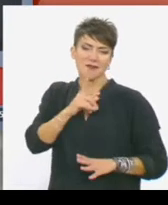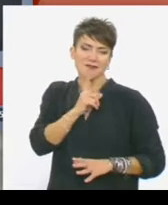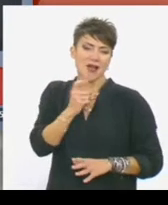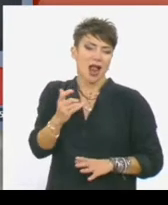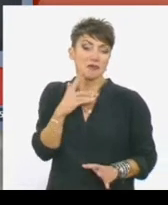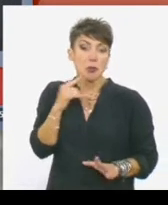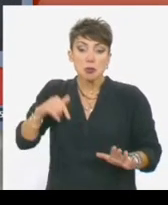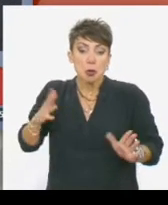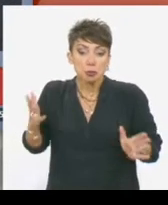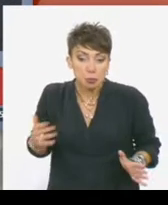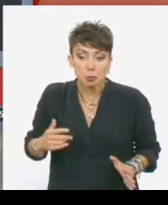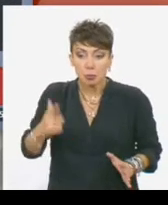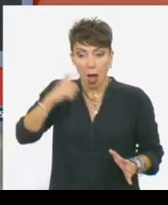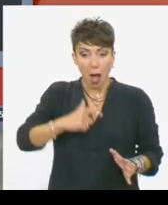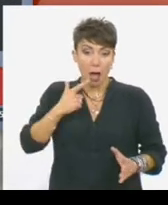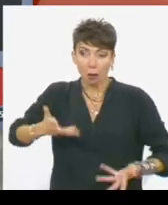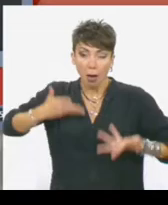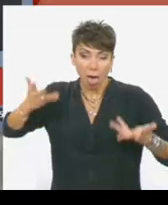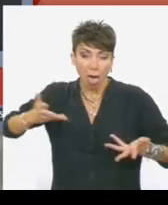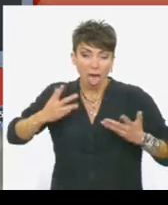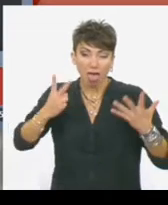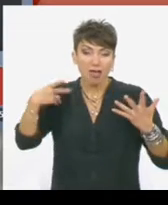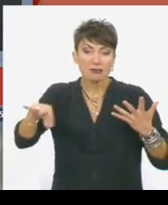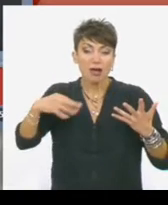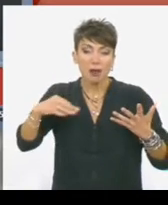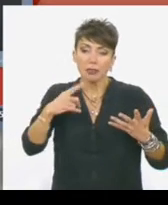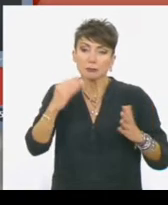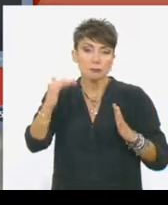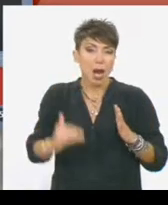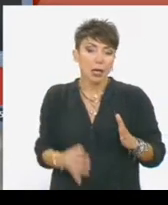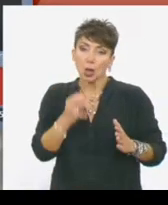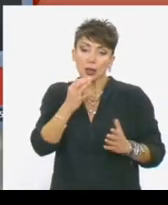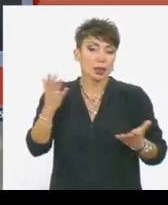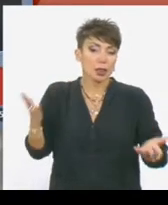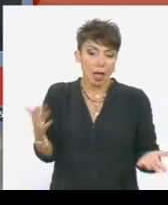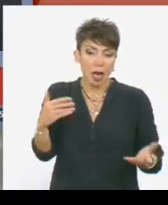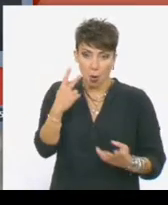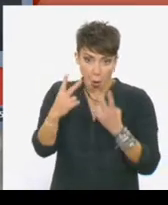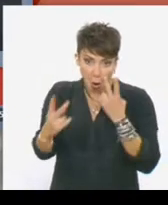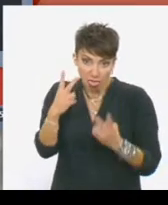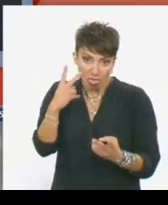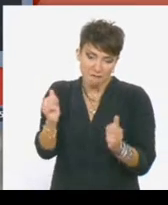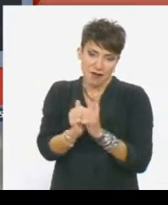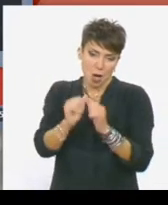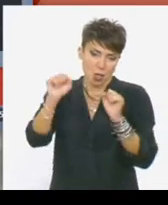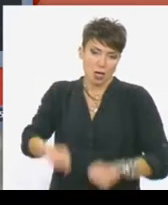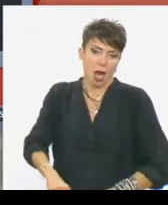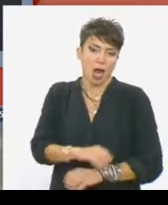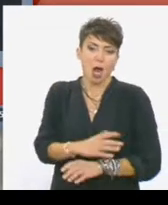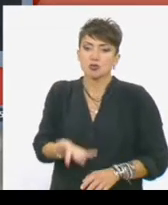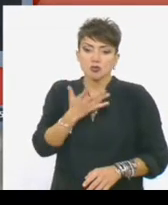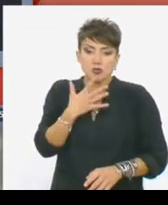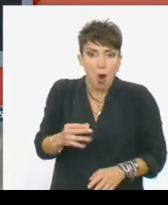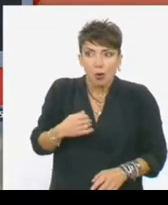χιλιάρες. Τώρα, εγώ έχω δώσει αυτά σε λίγο στις κατάσεις, έτσι. Από εκεί και τώρα έπρεπε να σου πω ότι είμαι ο μάρτυρας, όταν που είδα το σύλλογου, ναι, εννοείται. Γιατί δεν